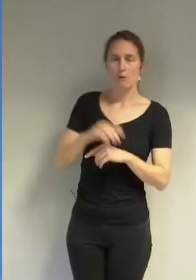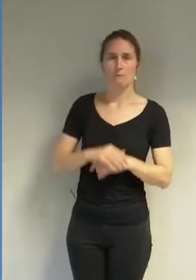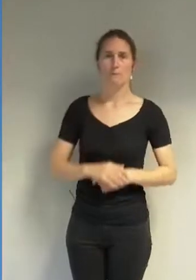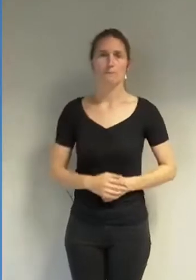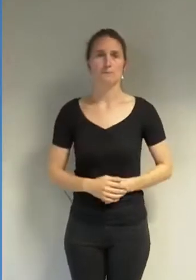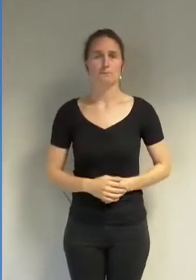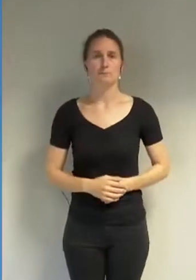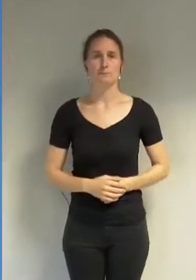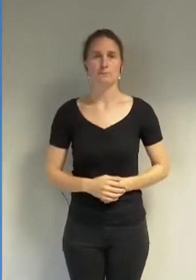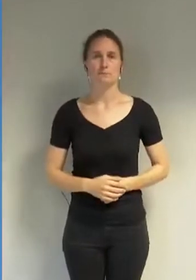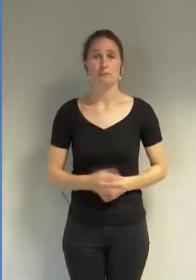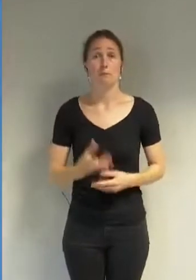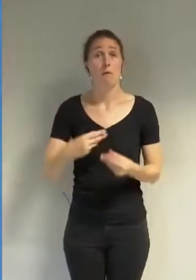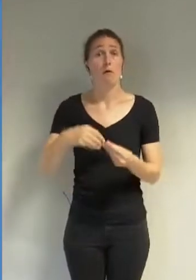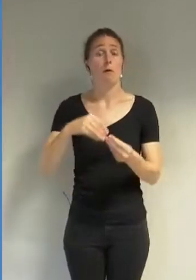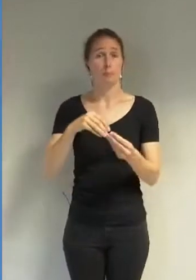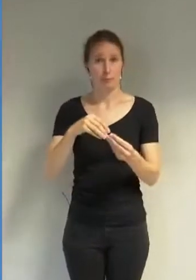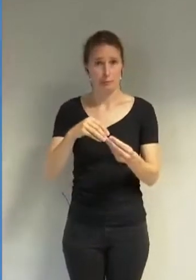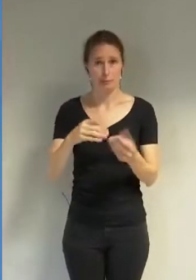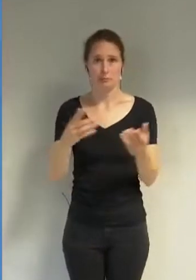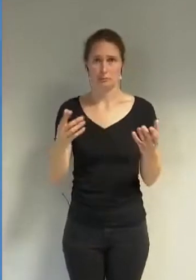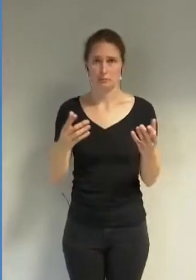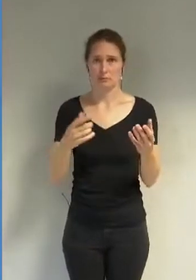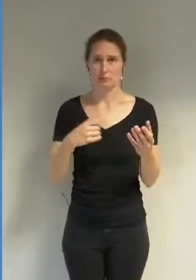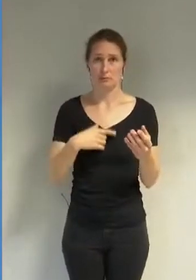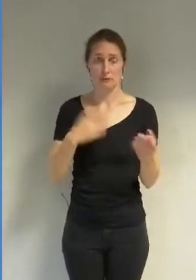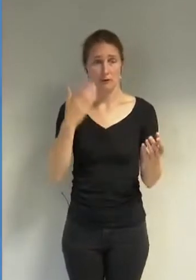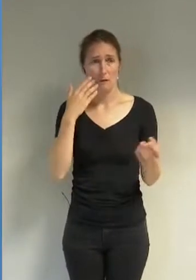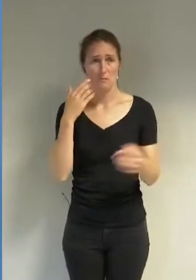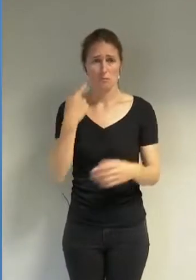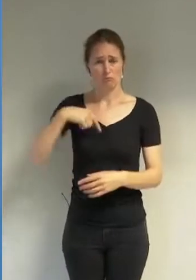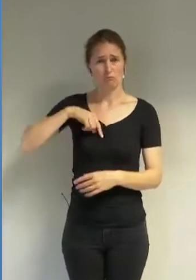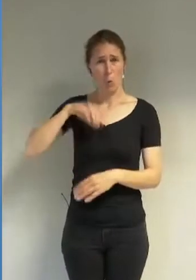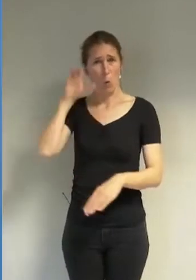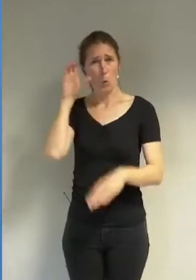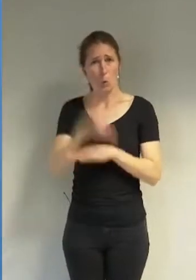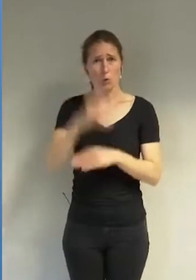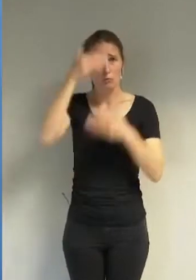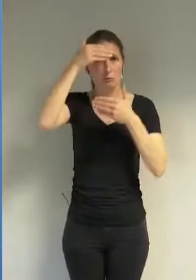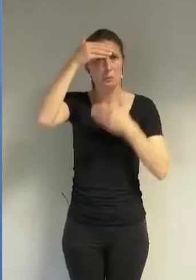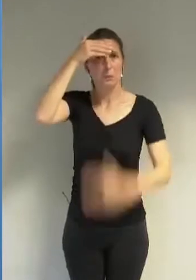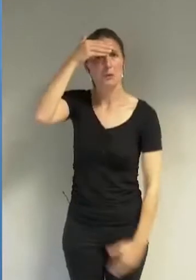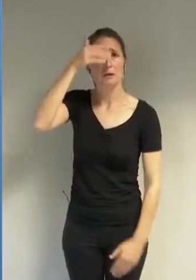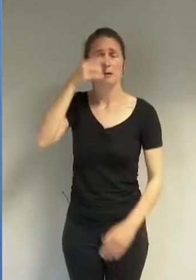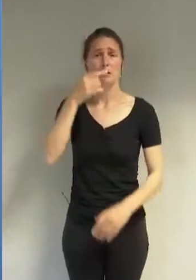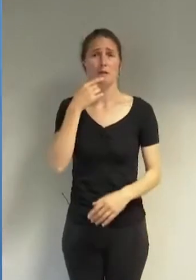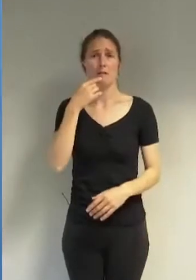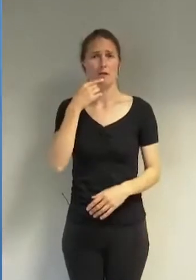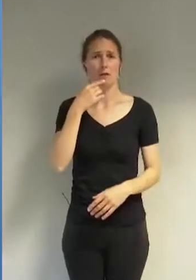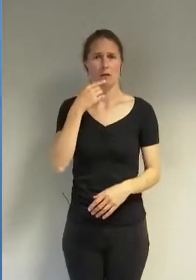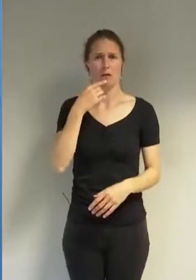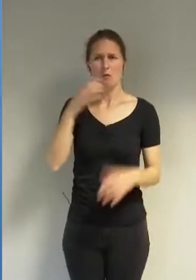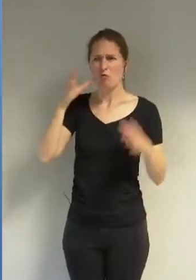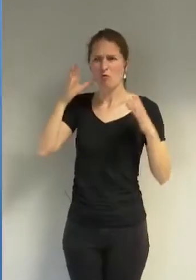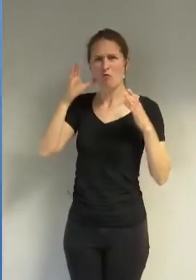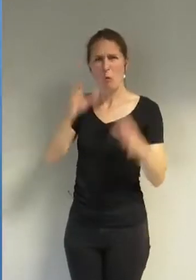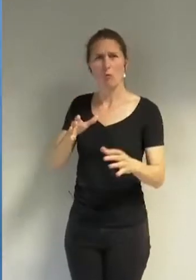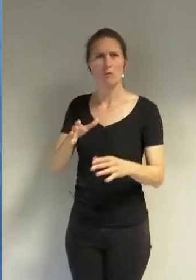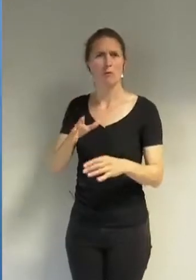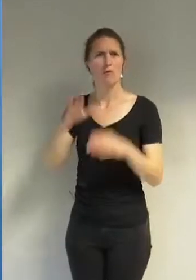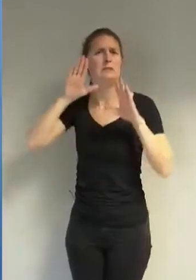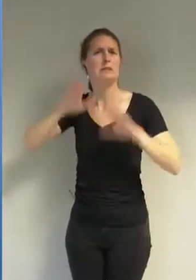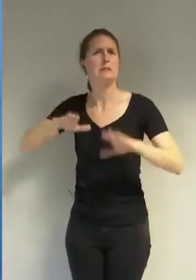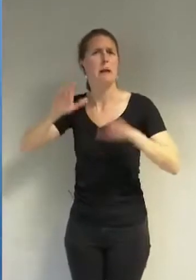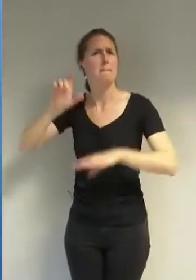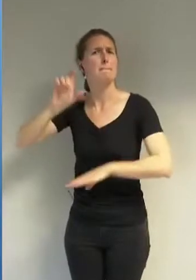entre autres, s'opposer au Burkini ne relève en aucun cas d'une prétendue islamophobie car